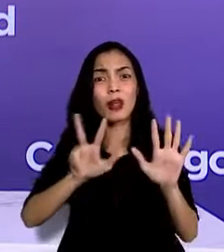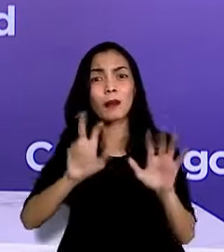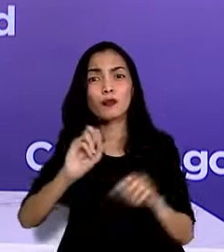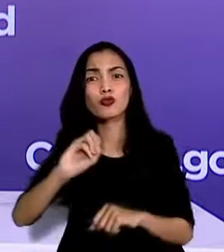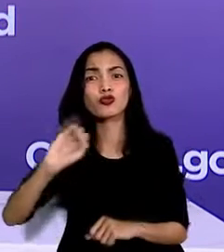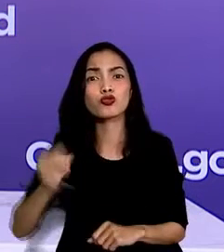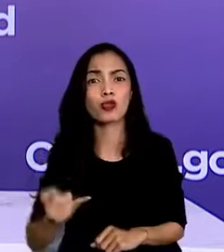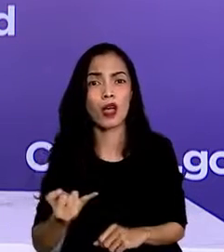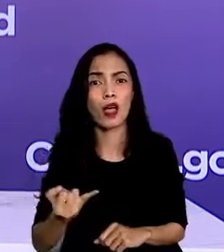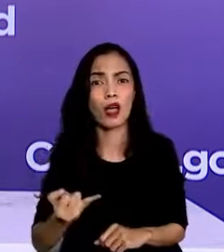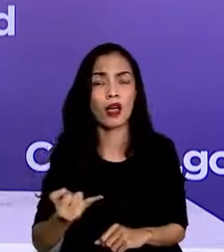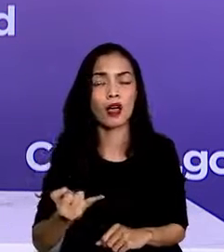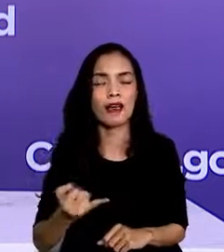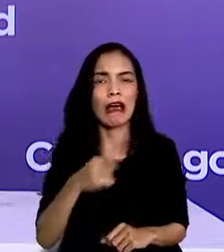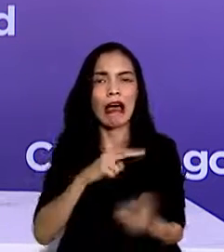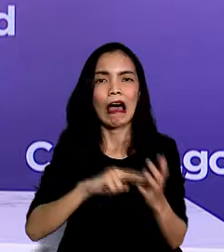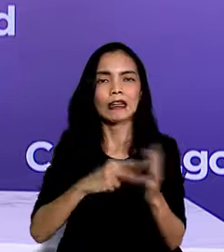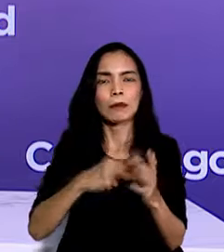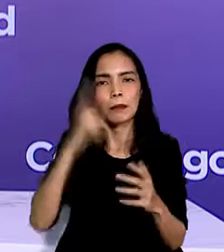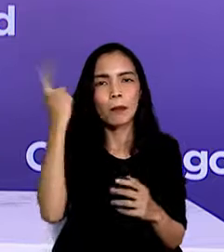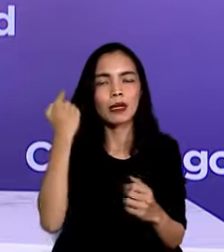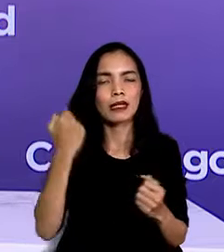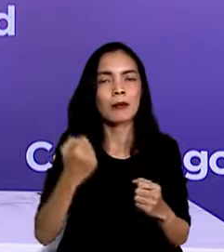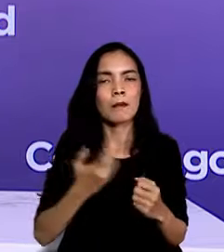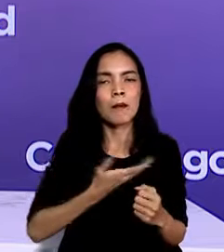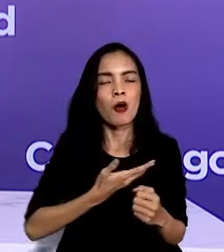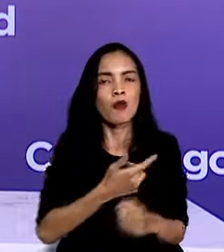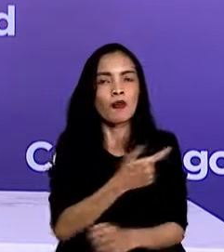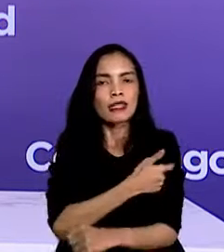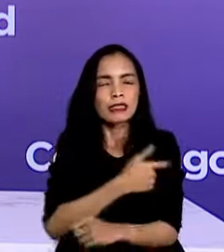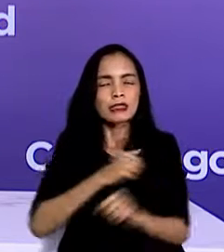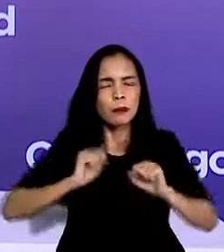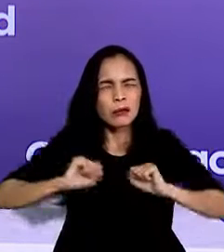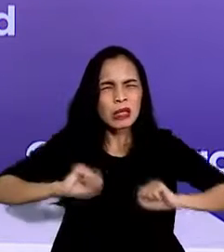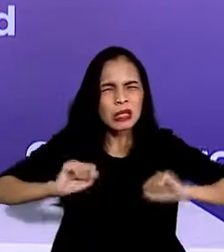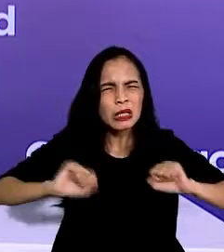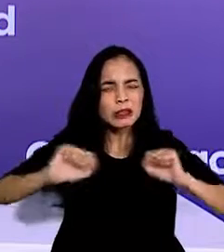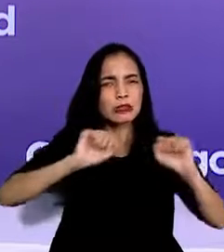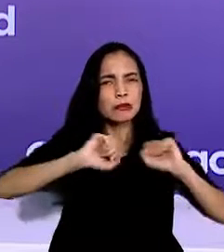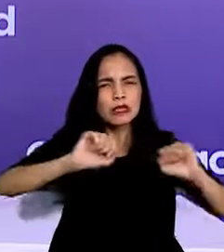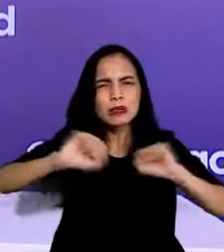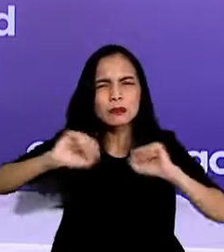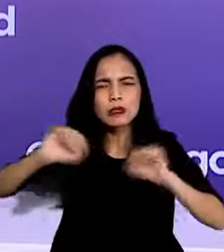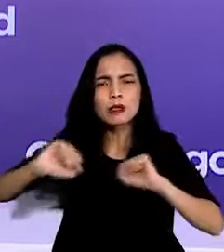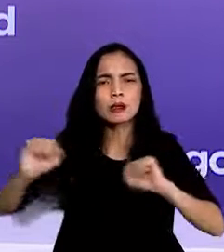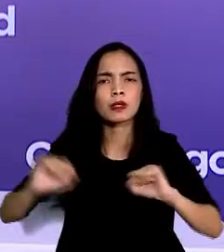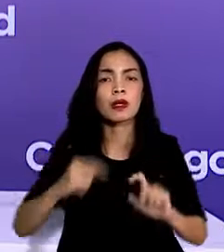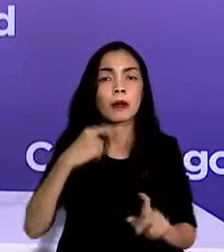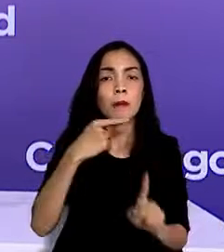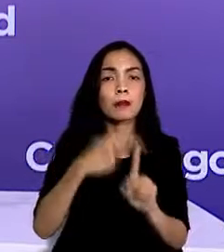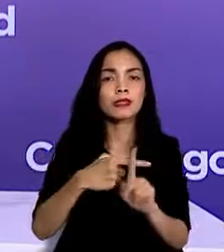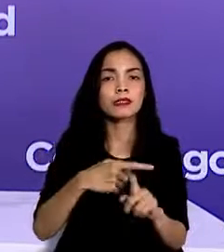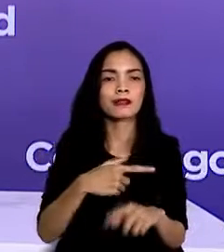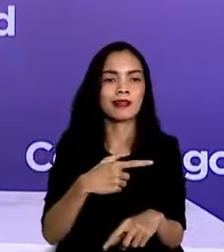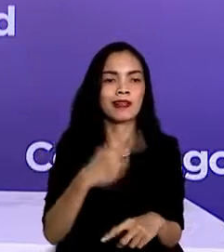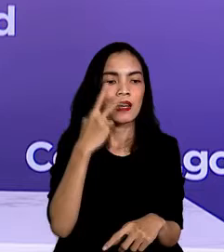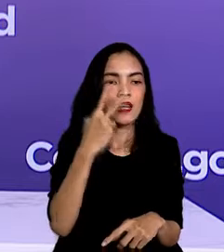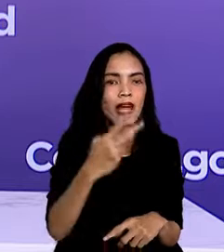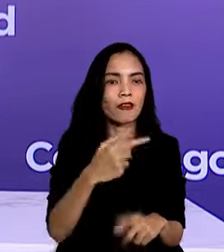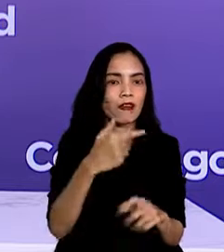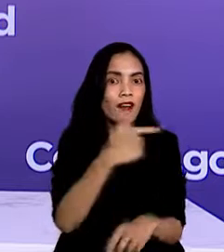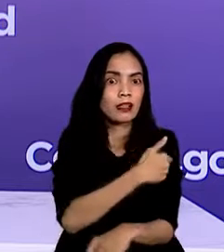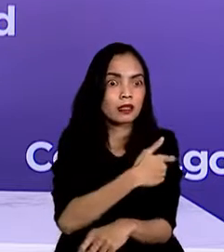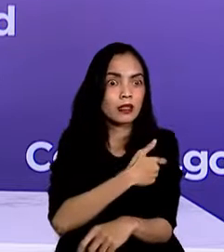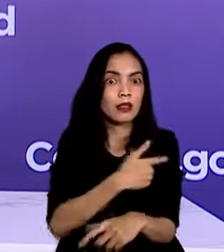pemerintah terus mengenjat pelaksanaan vaksinasi COVID-19 di Indonesia termasuk dengan memastikan stok vaksin